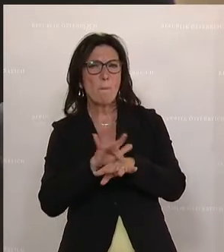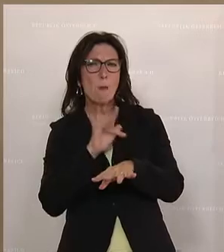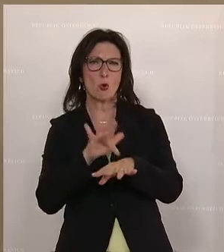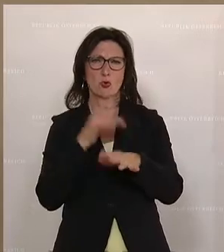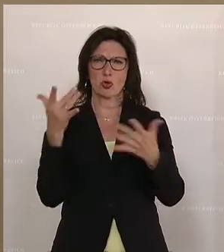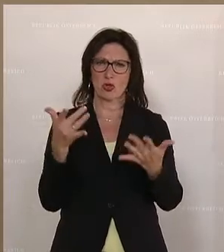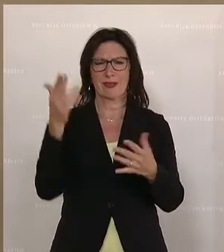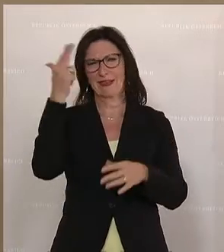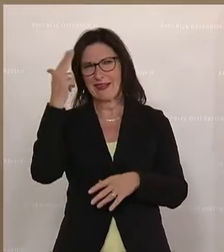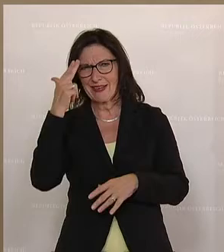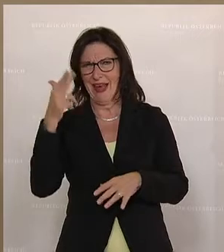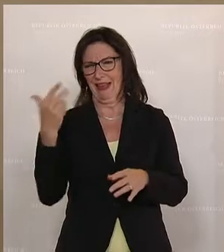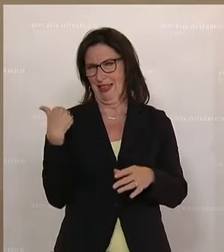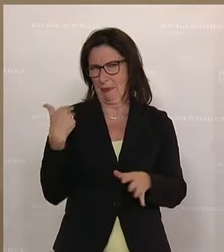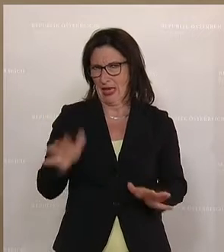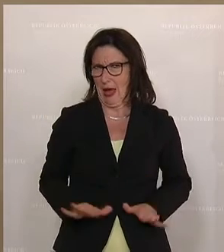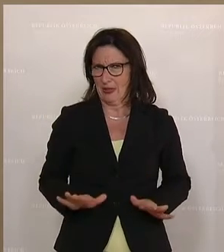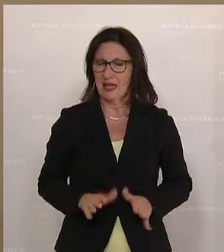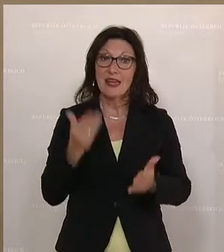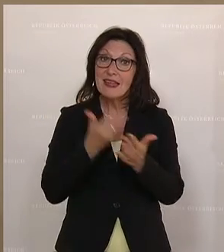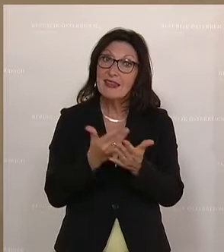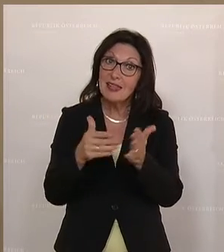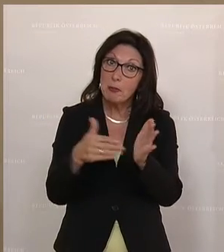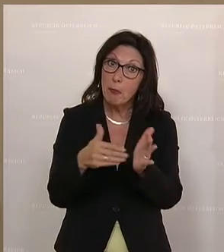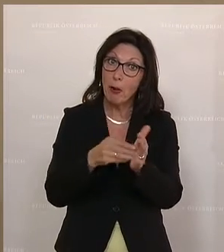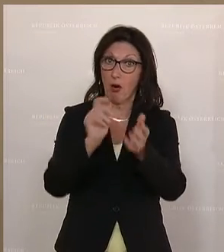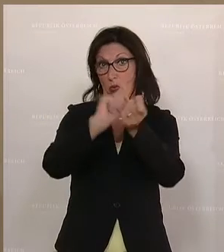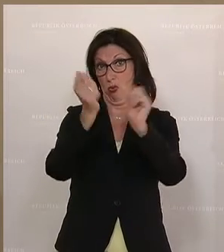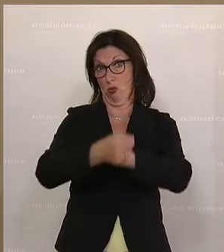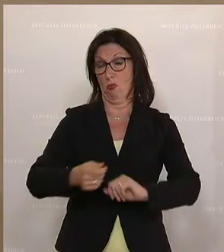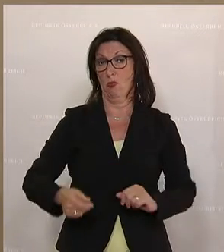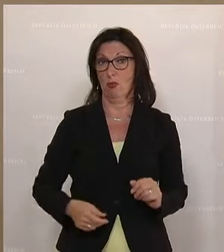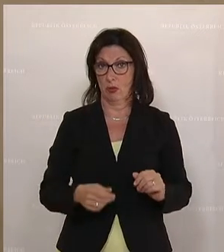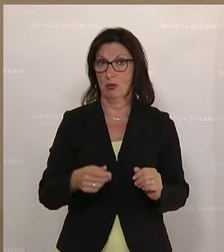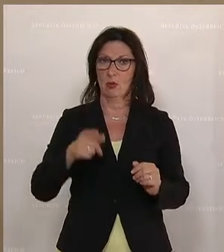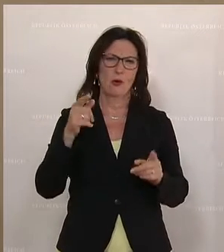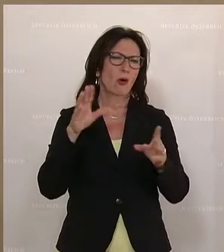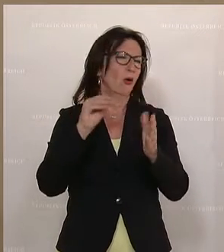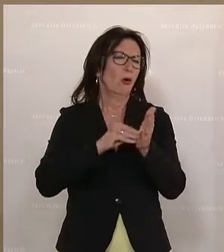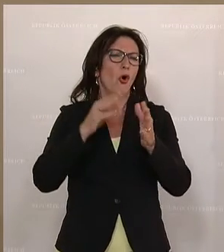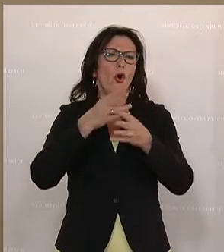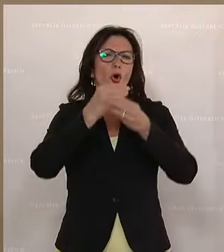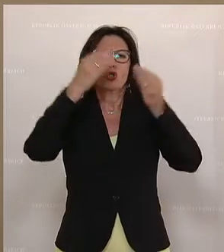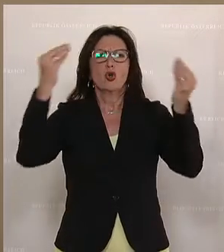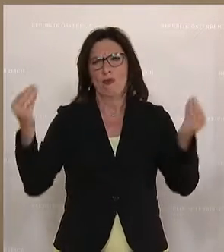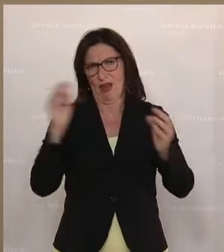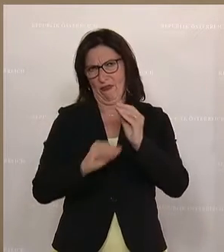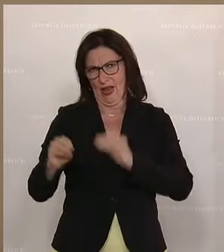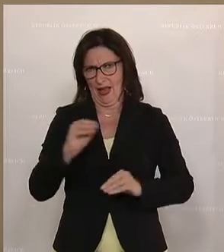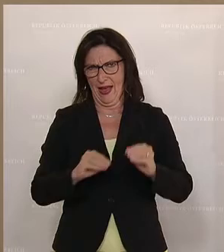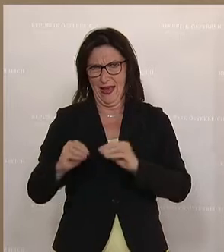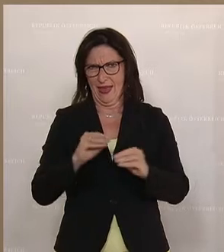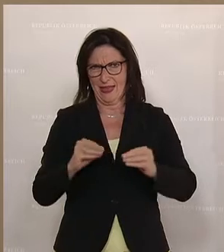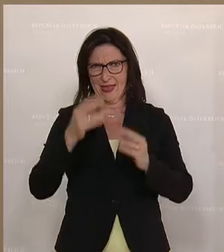so weiter, kennen wir aus Ibiza. Genau deswegen brauchen wir ja hier eine Änderung. Und dann gibt es noch viele, viele weitere Vereine. Es zeigt